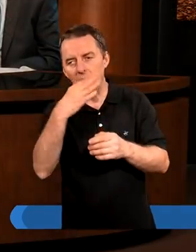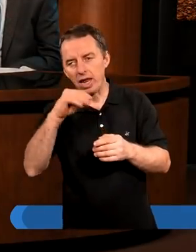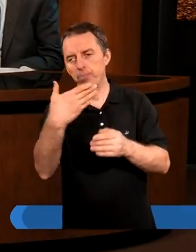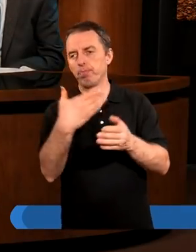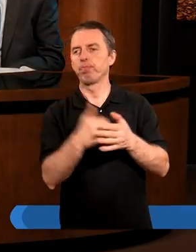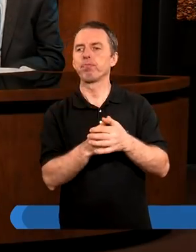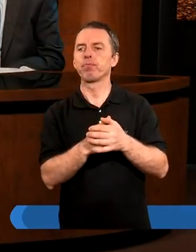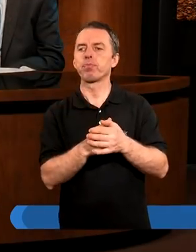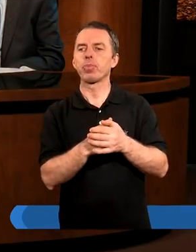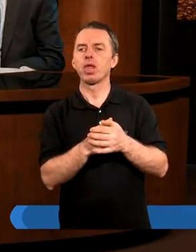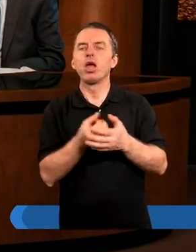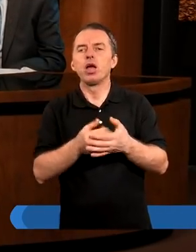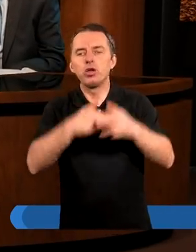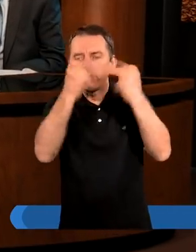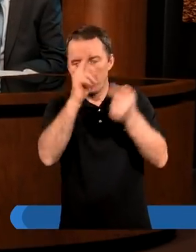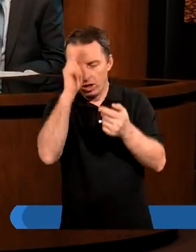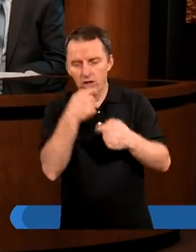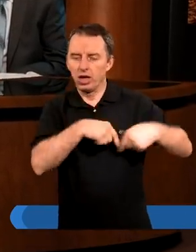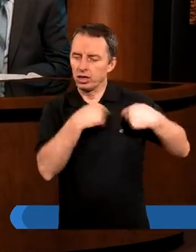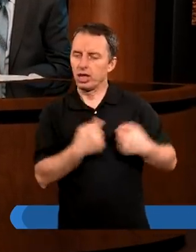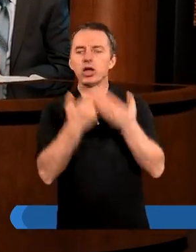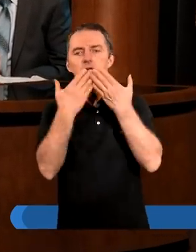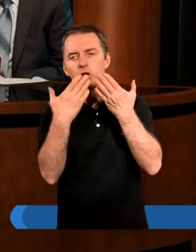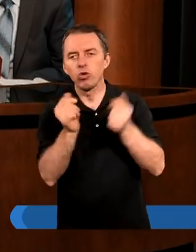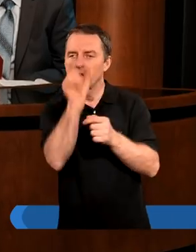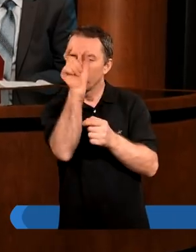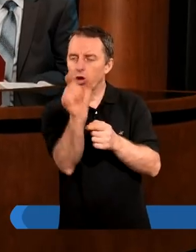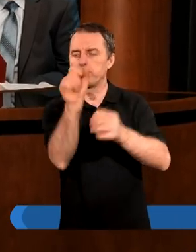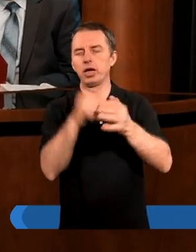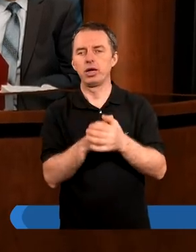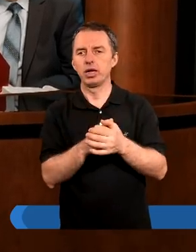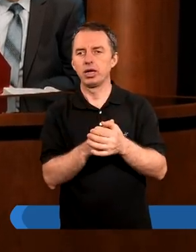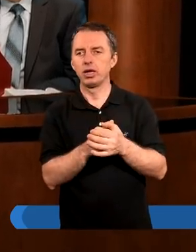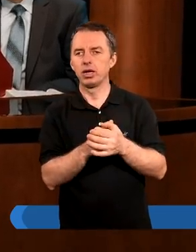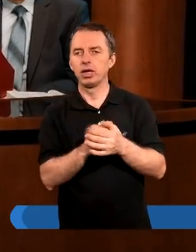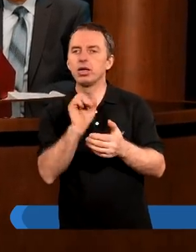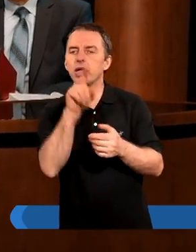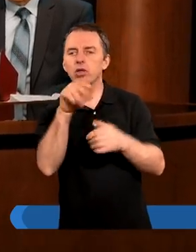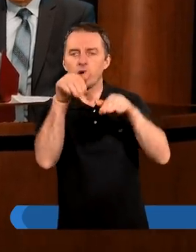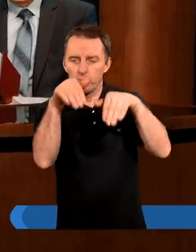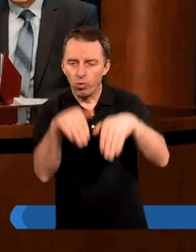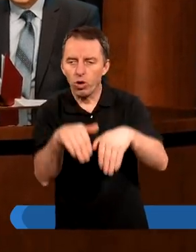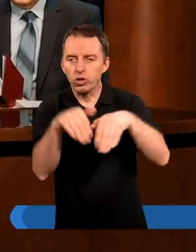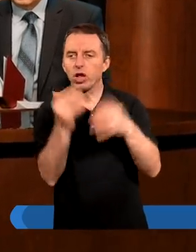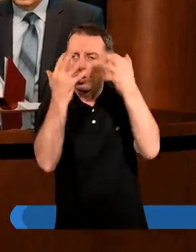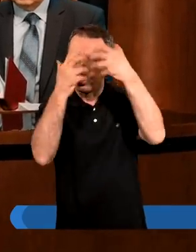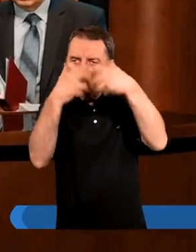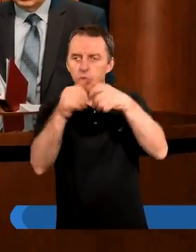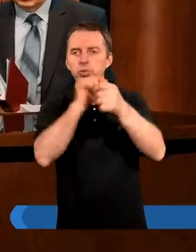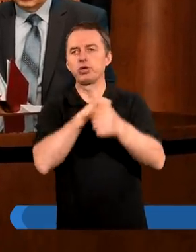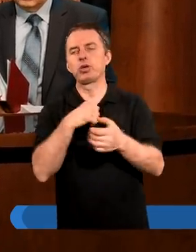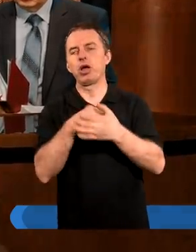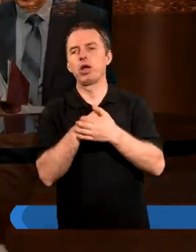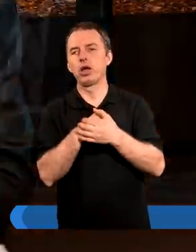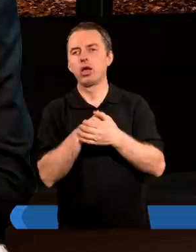Niebieński Ojcze, serdecznie dziękujemy Tobie za to, że możemy skupić się